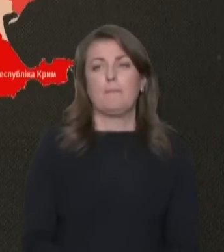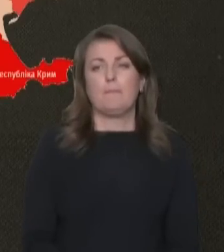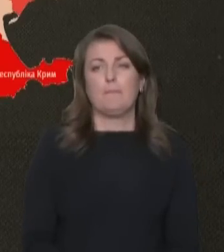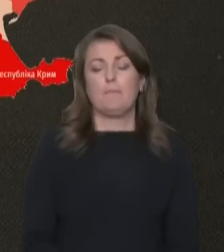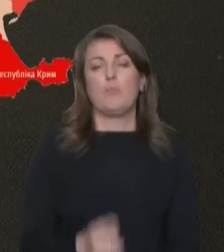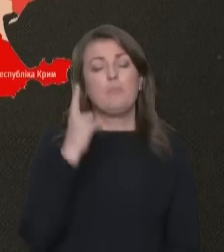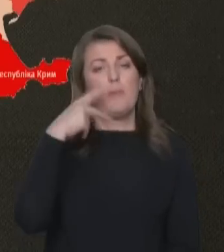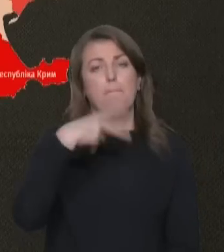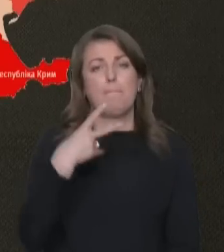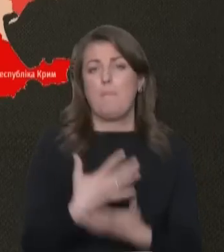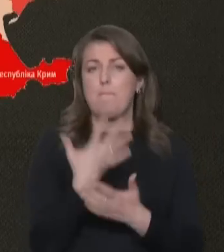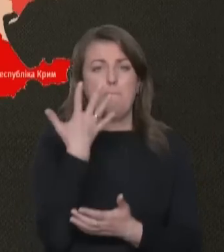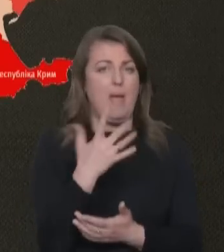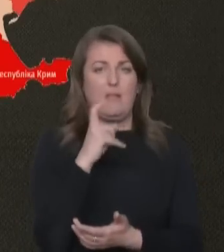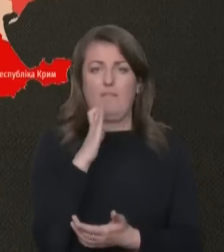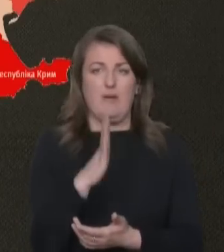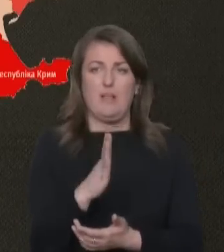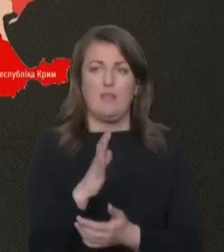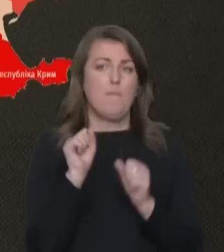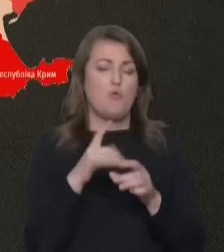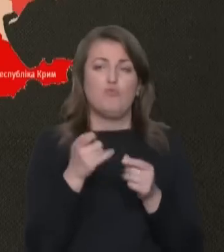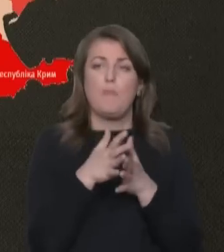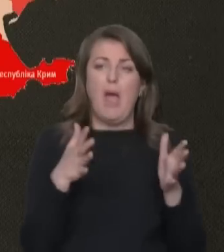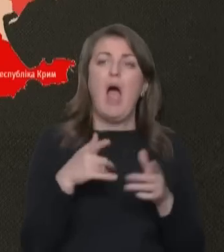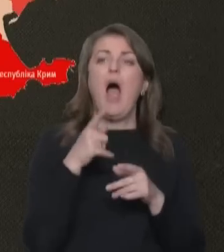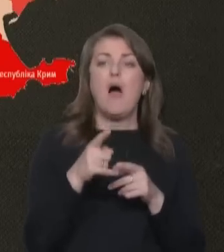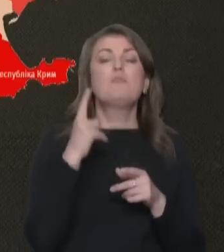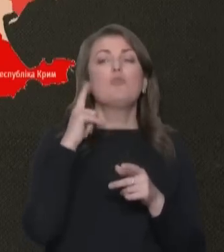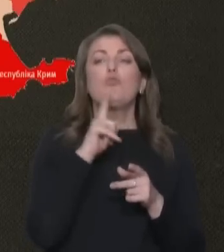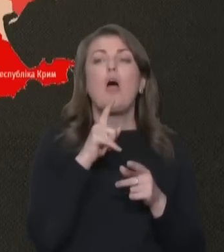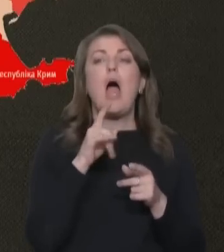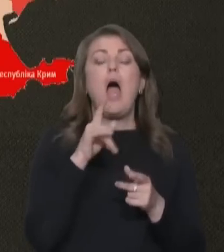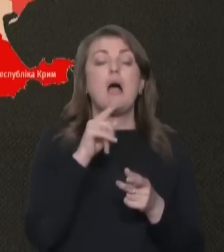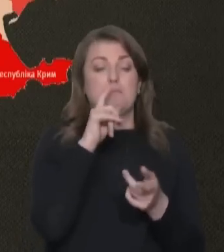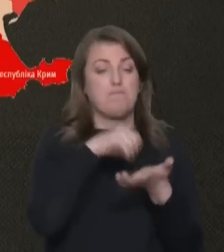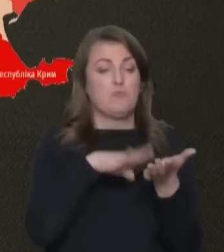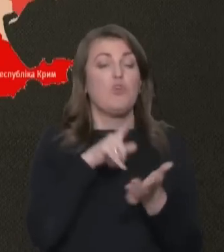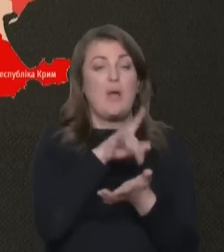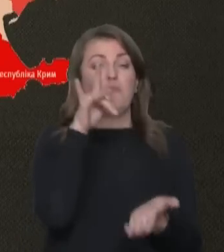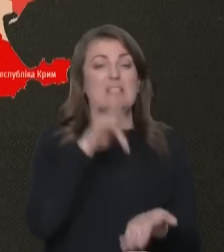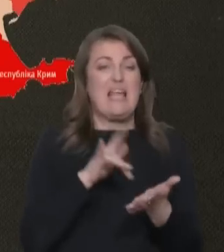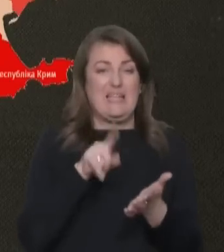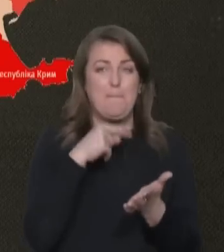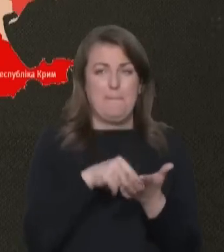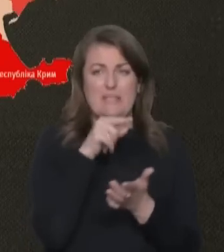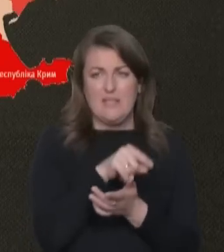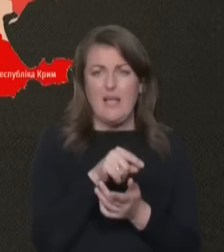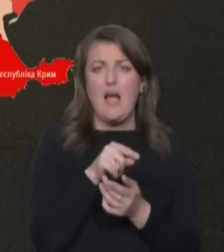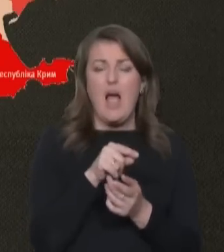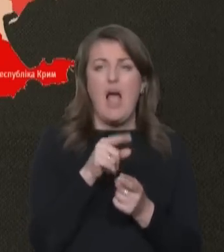Ну, орієнтовно, може, хвилин 5. А ви зауважили про те, що стався він у центрі міста, там, здебільшого, там,